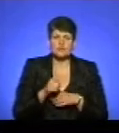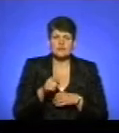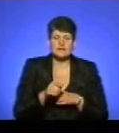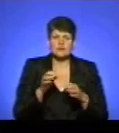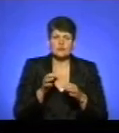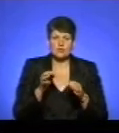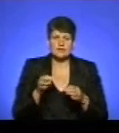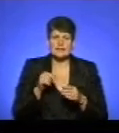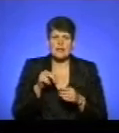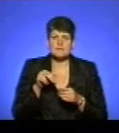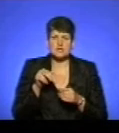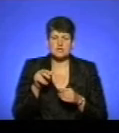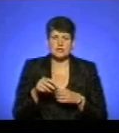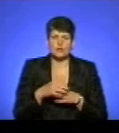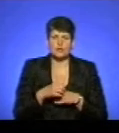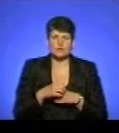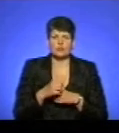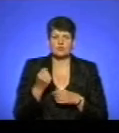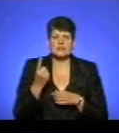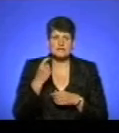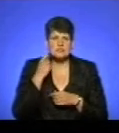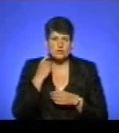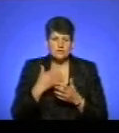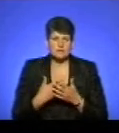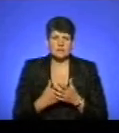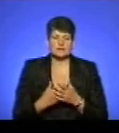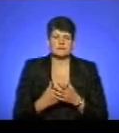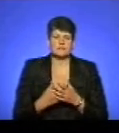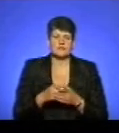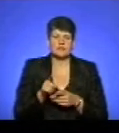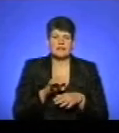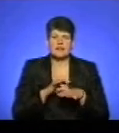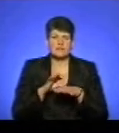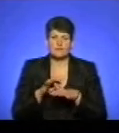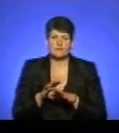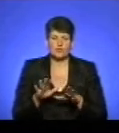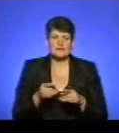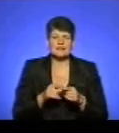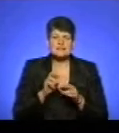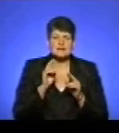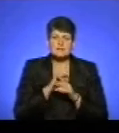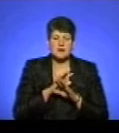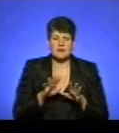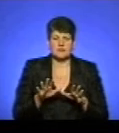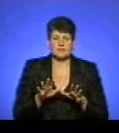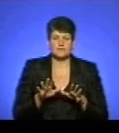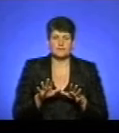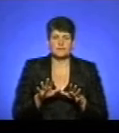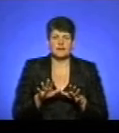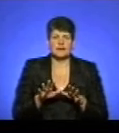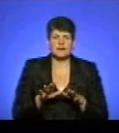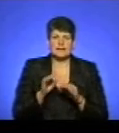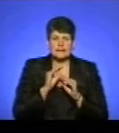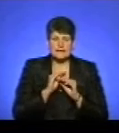жодного разу не пішли котику 11 років, і вона не виводить, але це є невірно, розумієте? І тоді так, ніби